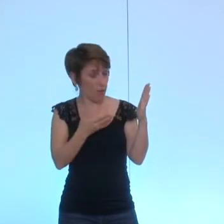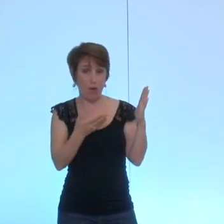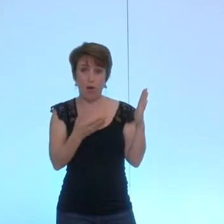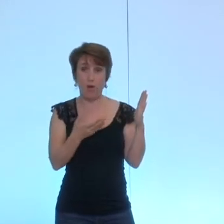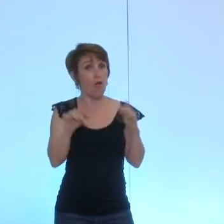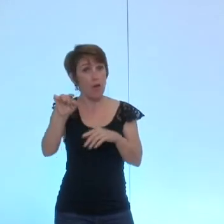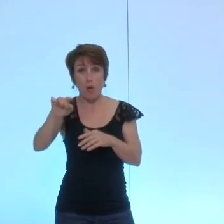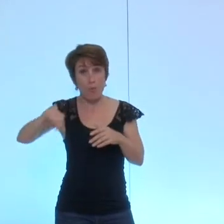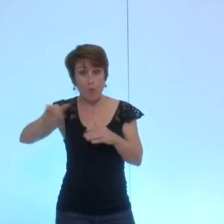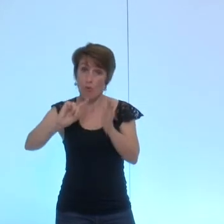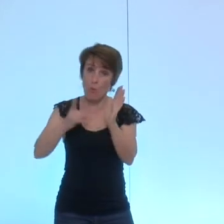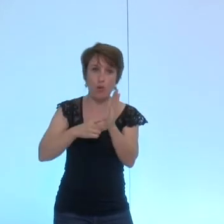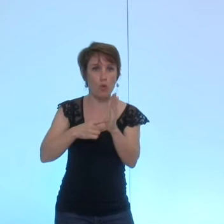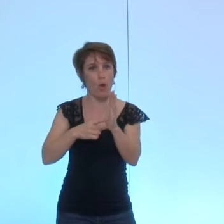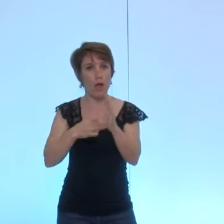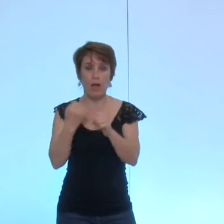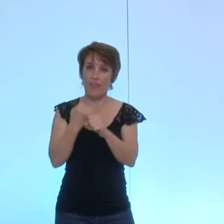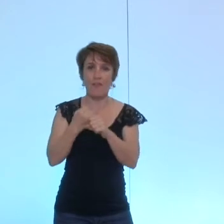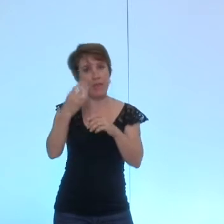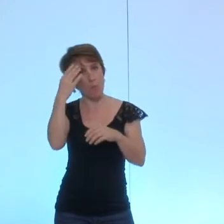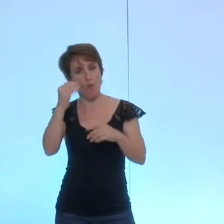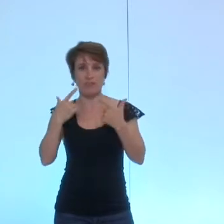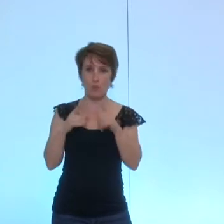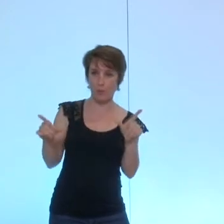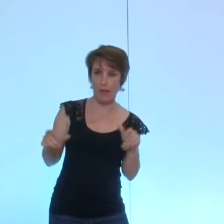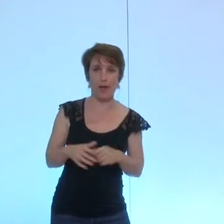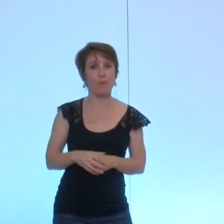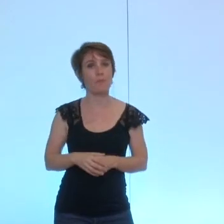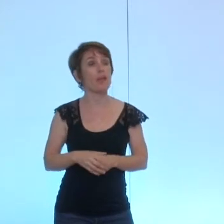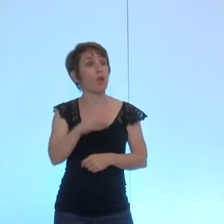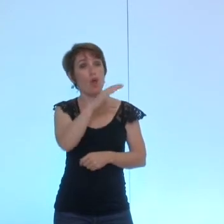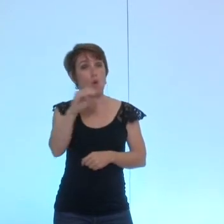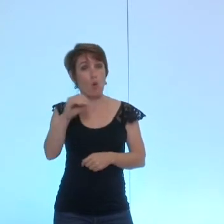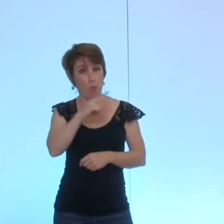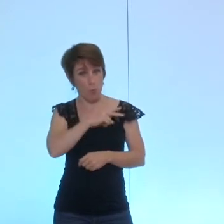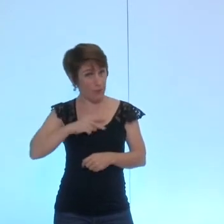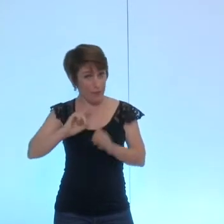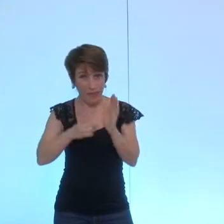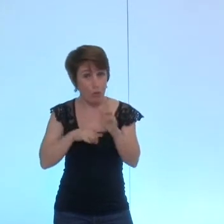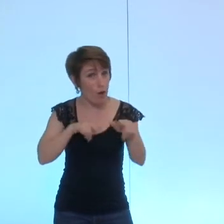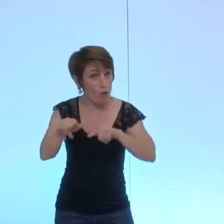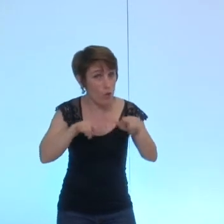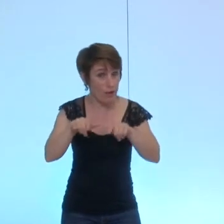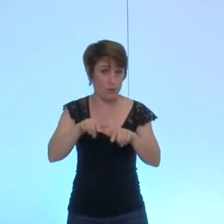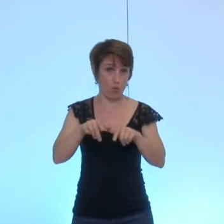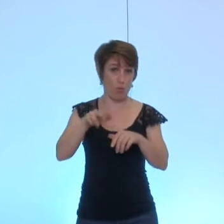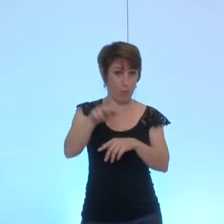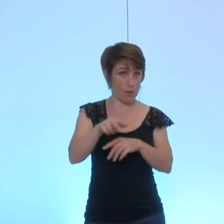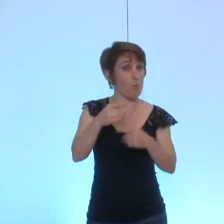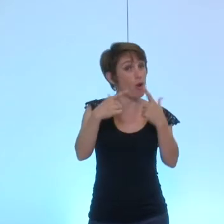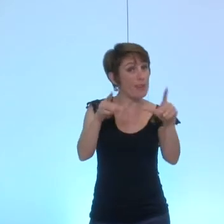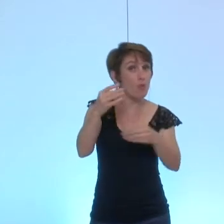toléré que les copropriétaires pourront louer leurs appartements ils n pas à les occuper en libre ou en meublé